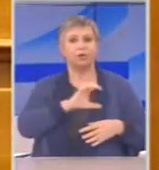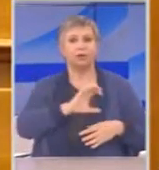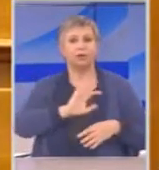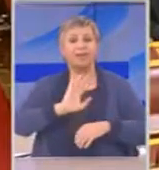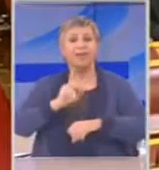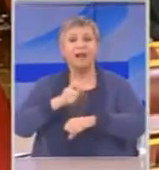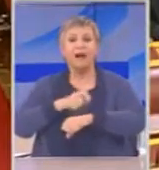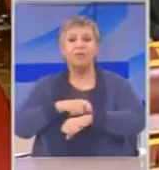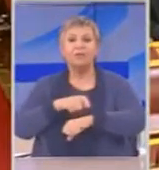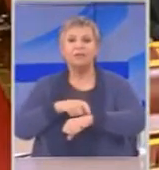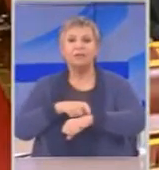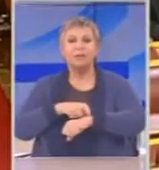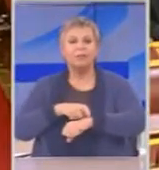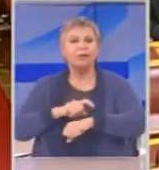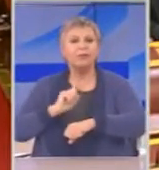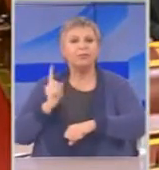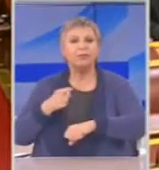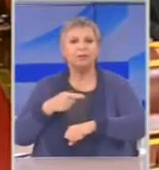φυλάκισης.